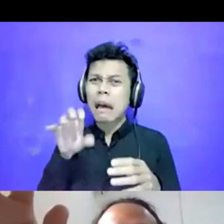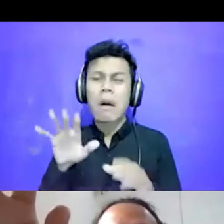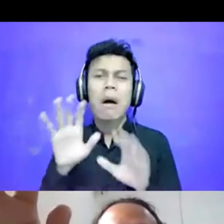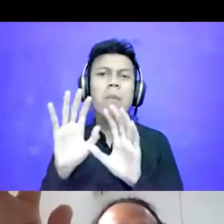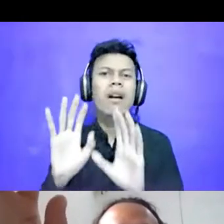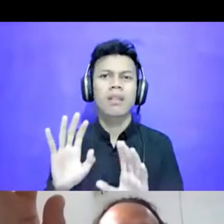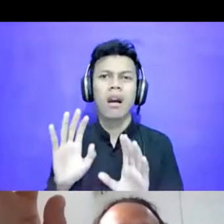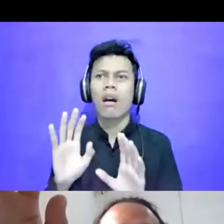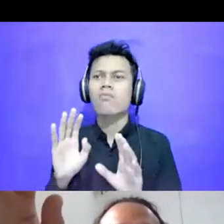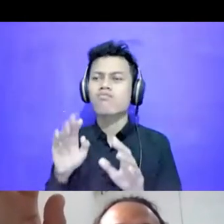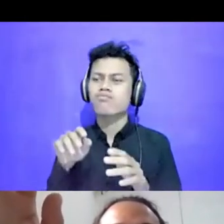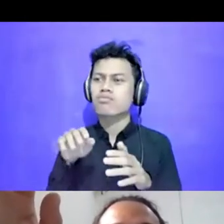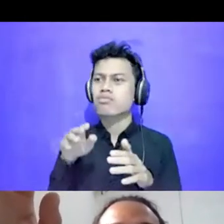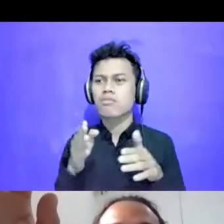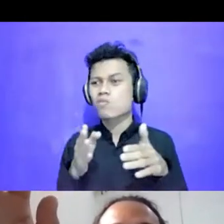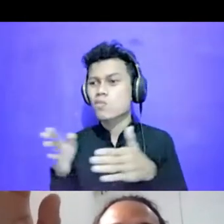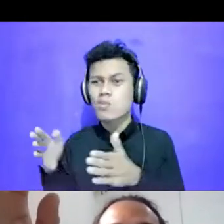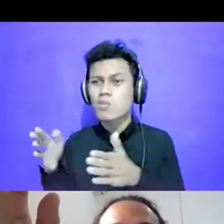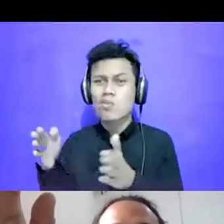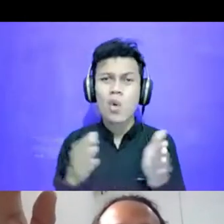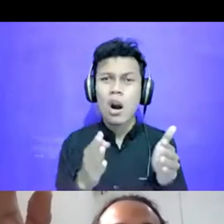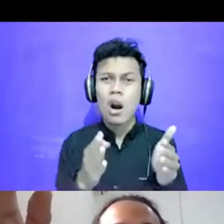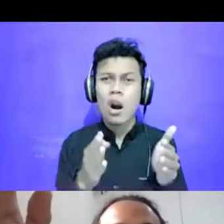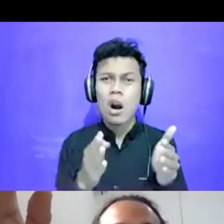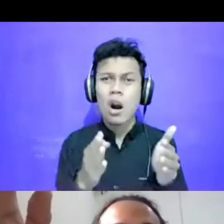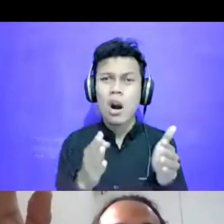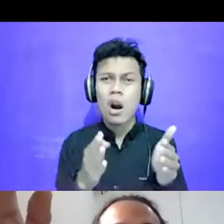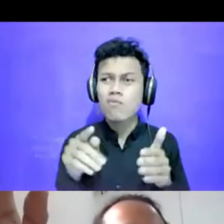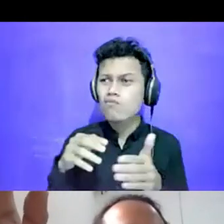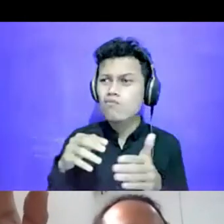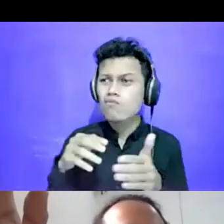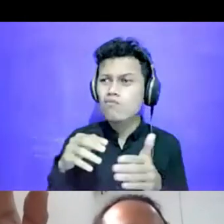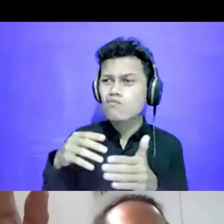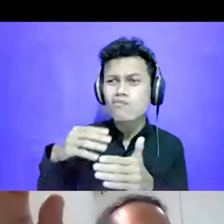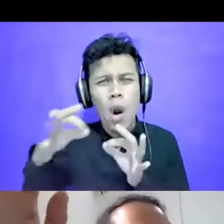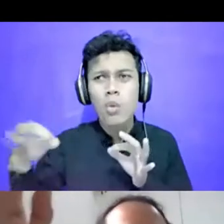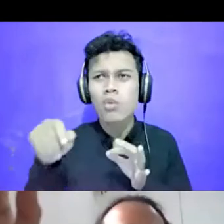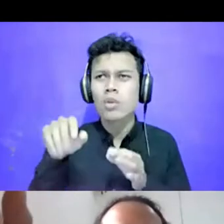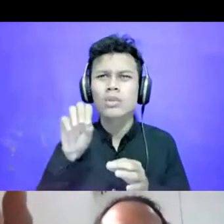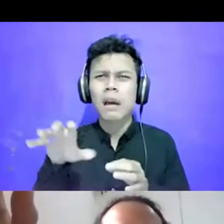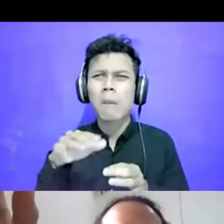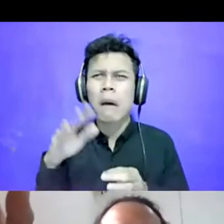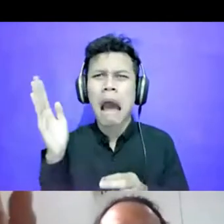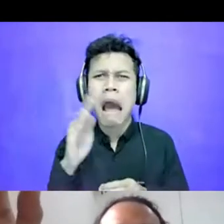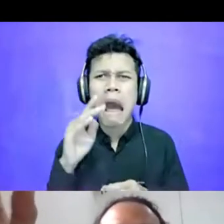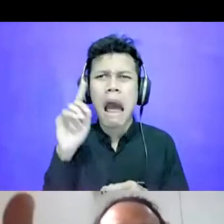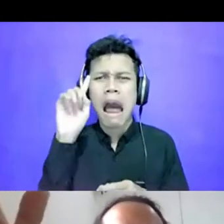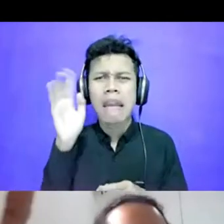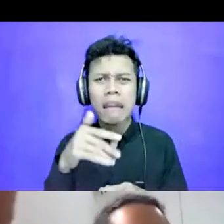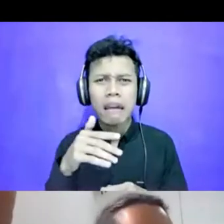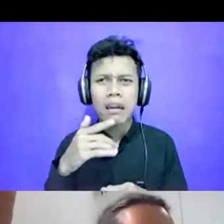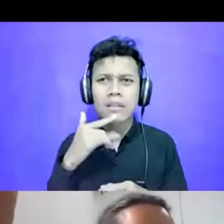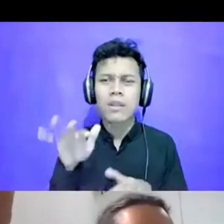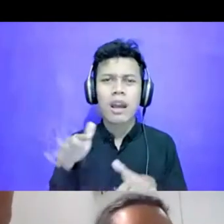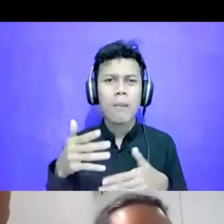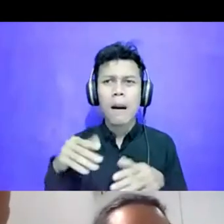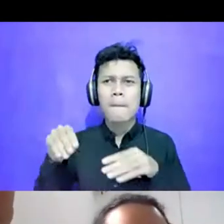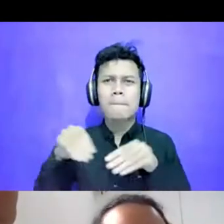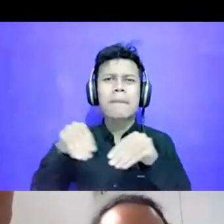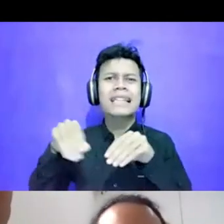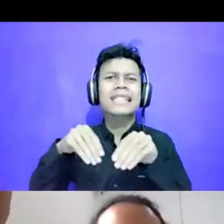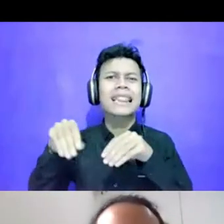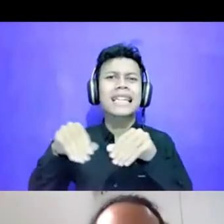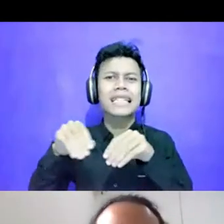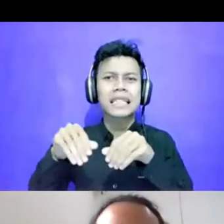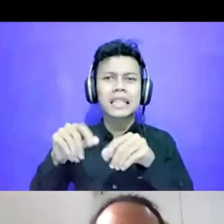Melihat Sampah Sampahnya Semakin Aneh Aneh Salah Satunya Adalah Sampah Plastik Nah